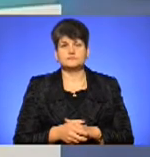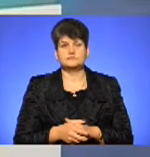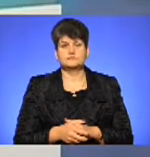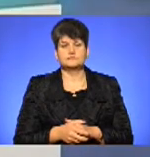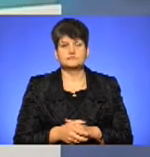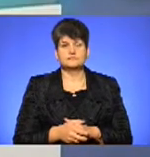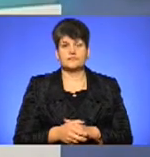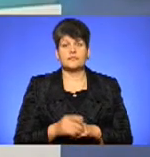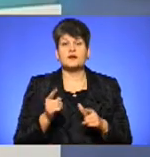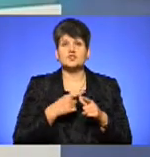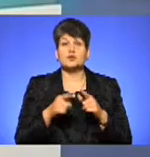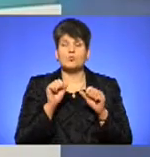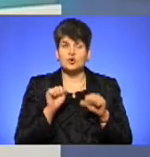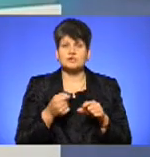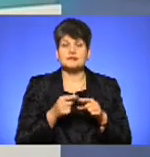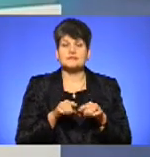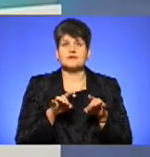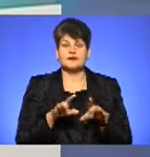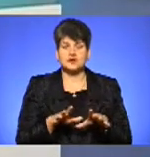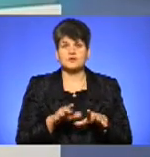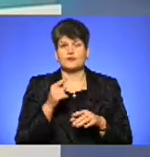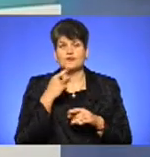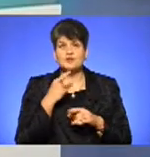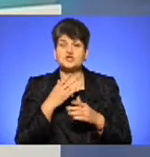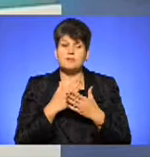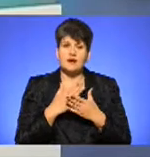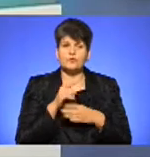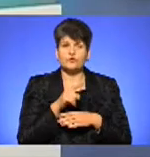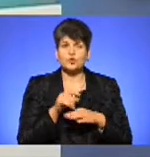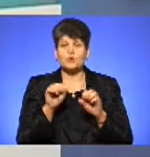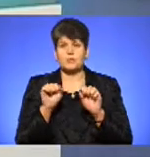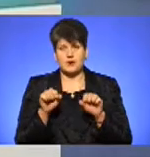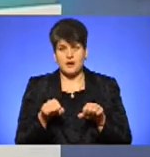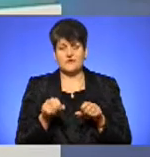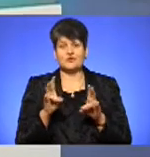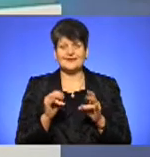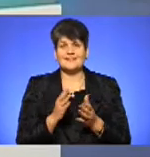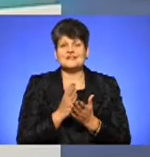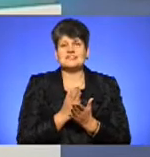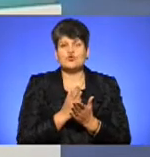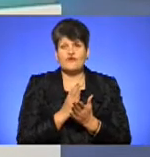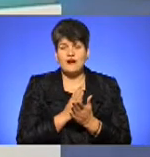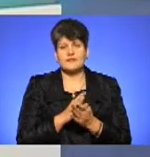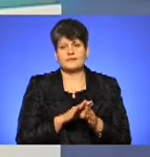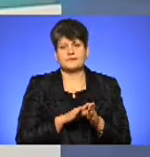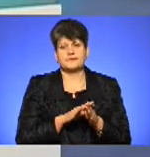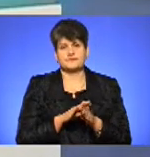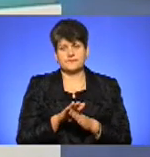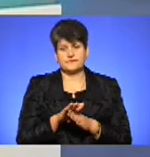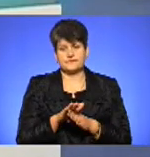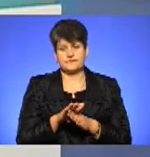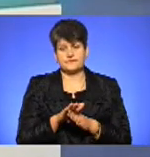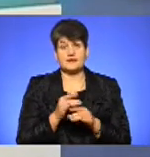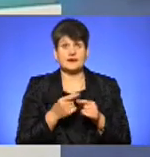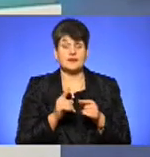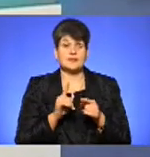Власне, чи можна це рішення трактувати як символічне, чи має воно право на існування і дотримання, в принципі, на ваш погляд? Ну, це ж